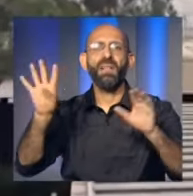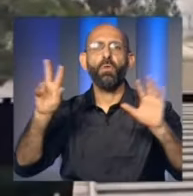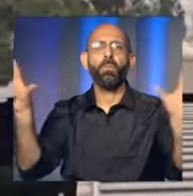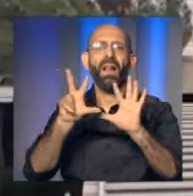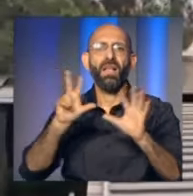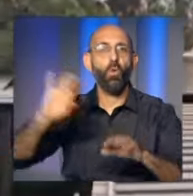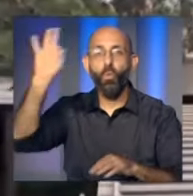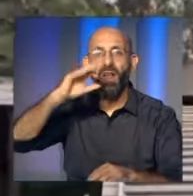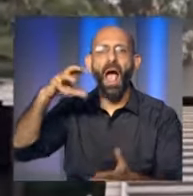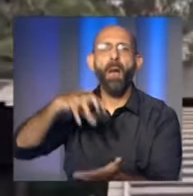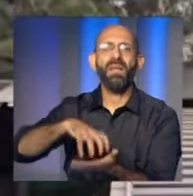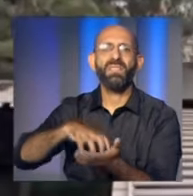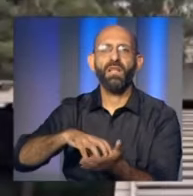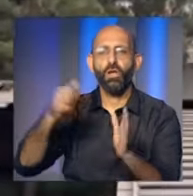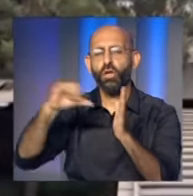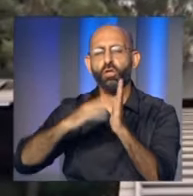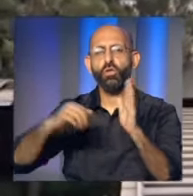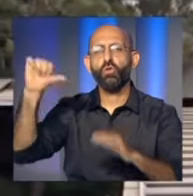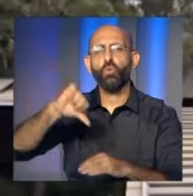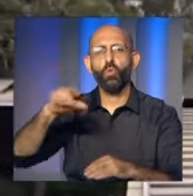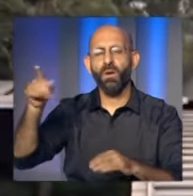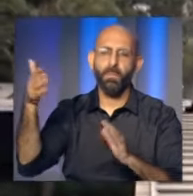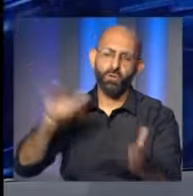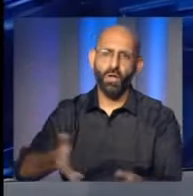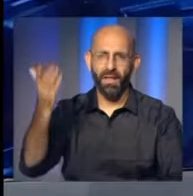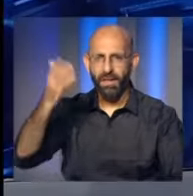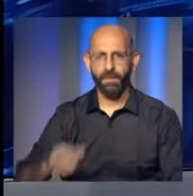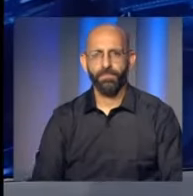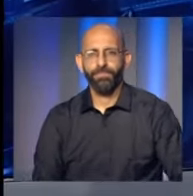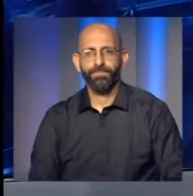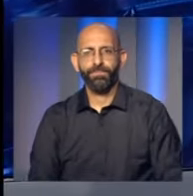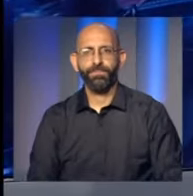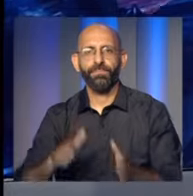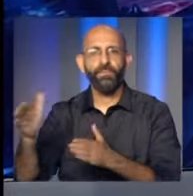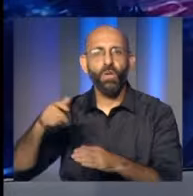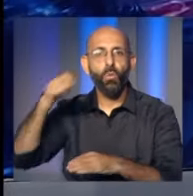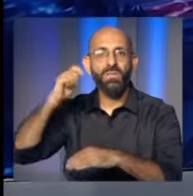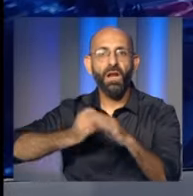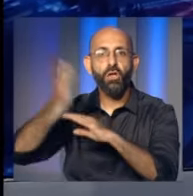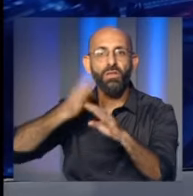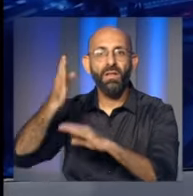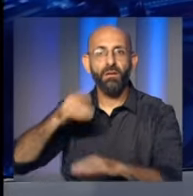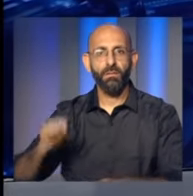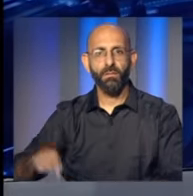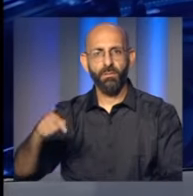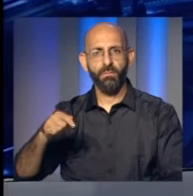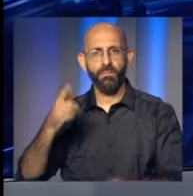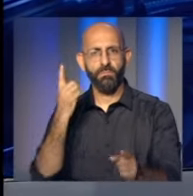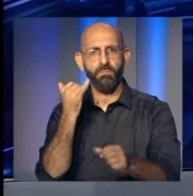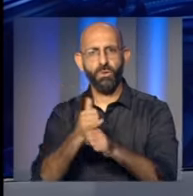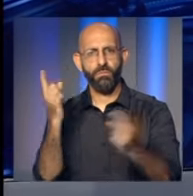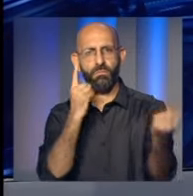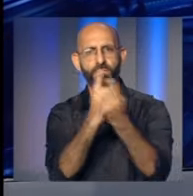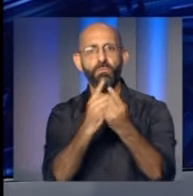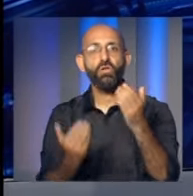موليد 1980 من بلدة العباسي الجنوبية في مقر وزارة الخارجية التقى الوزير عبدالله أبو